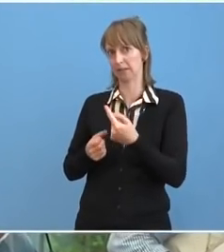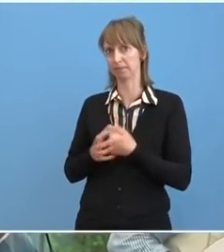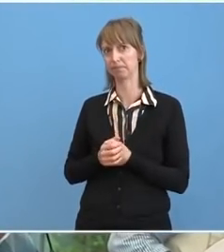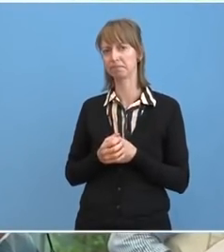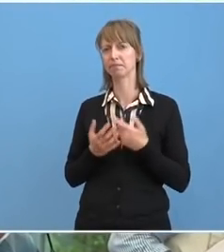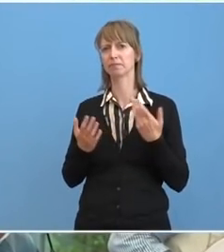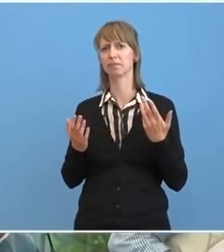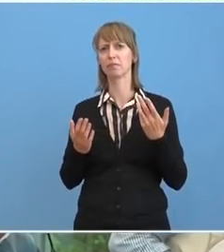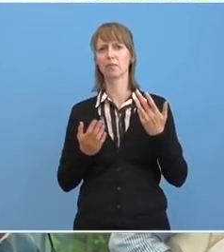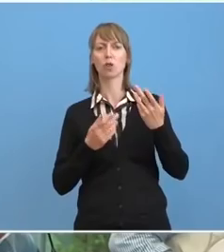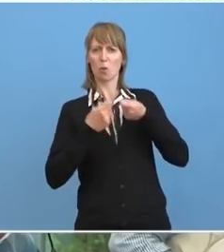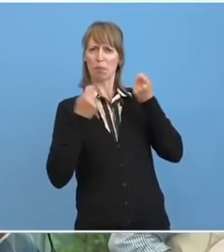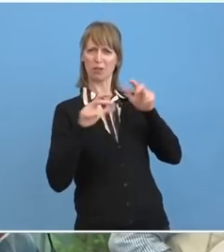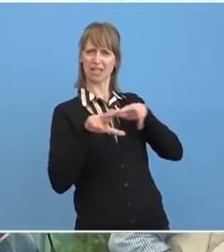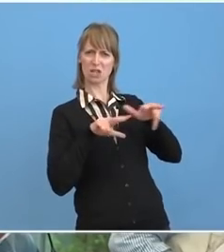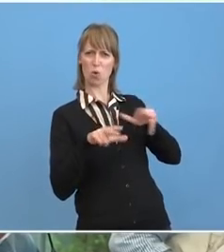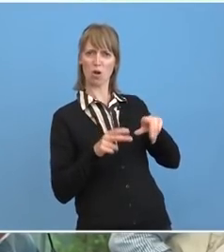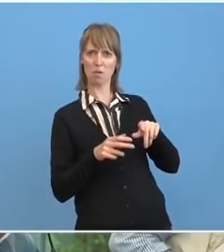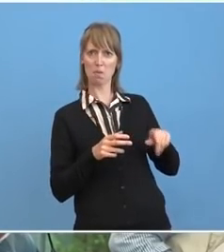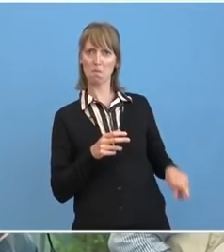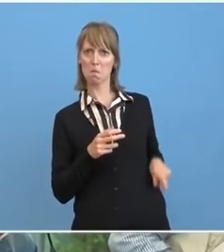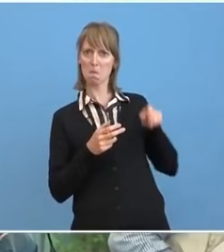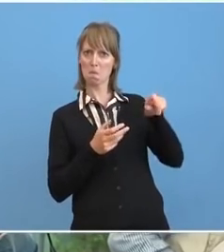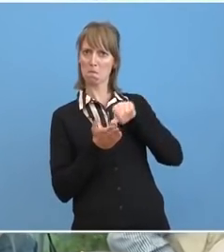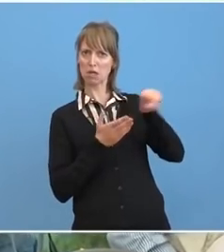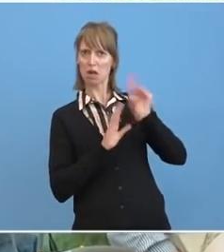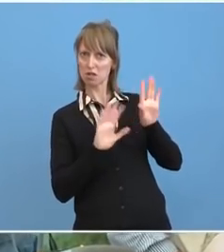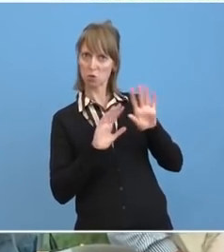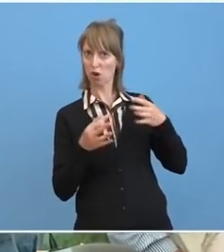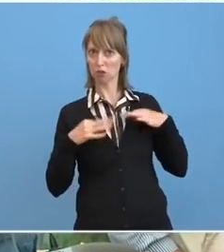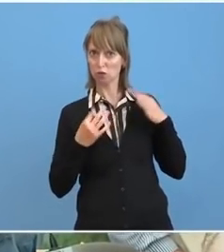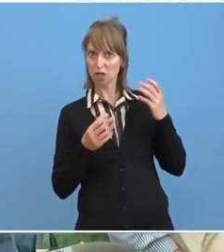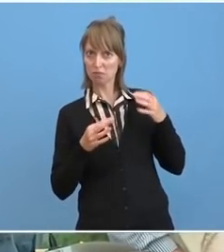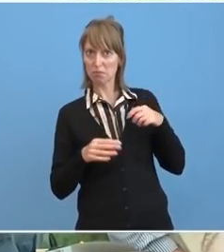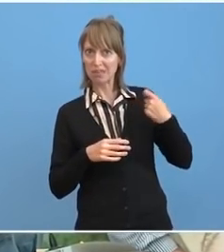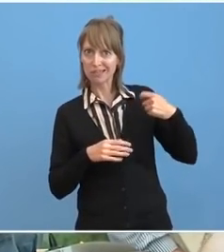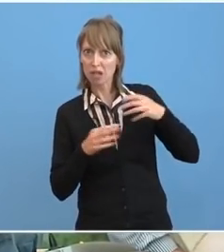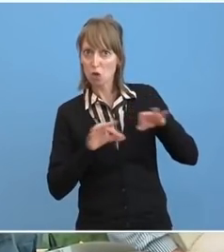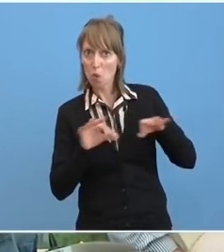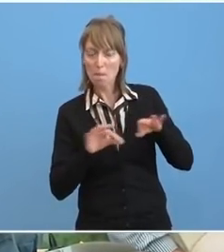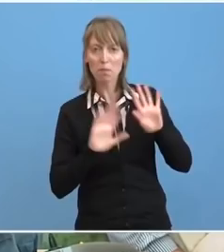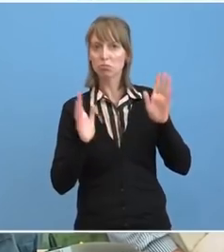kommt da nicht auf oder die vielleicht ans Gesundheitsministerium kommt da irgendwie. Also irgendjemand muss ja zahlen.